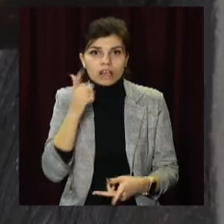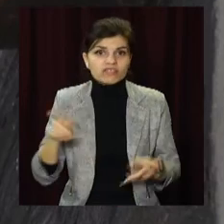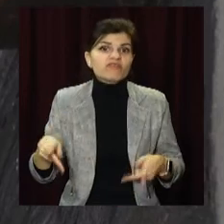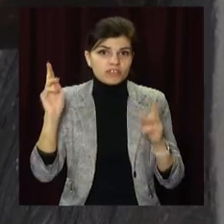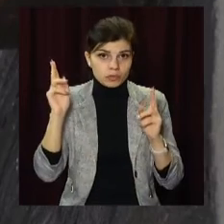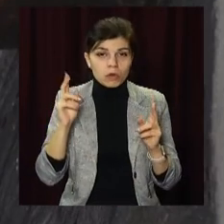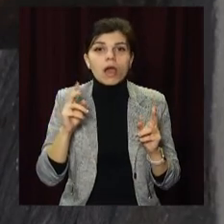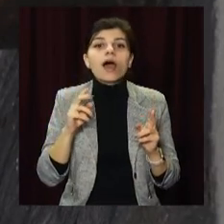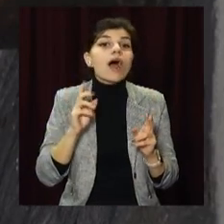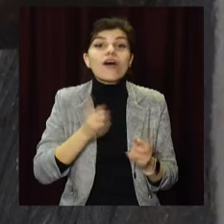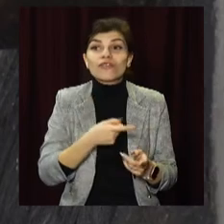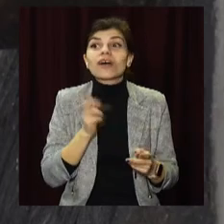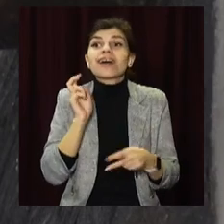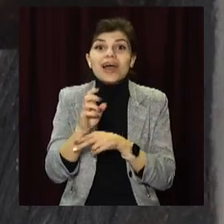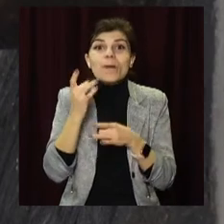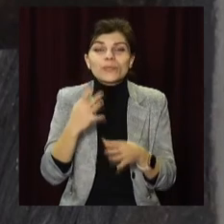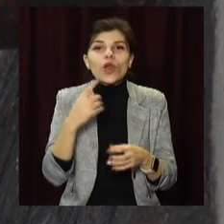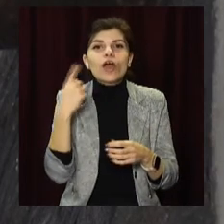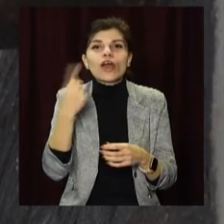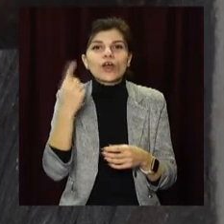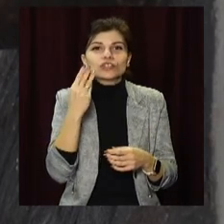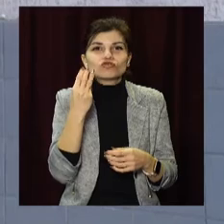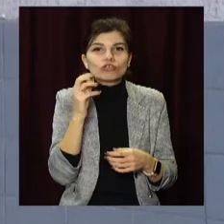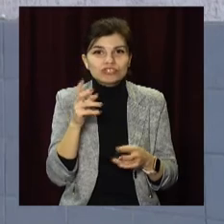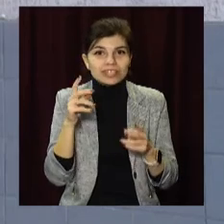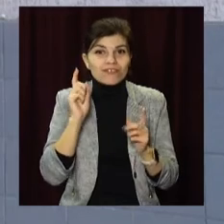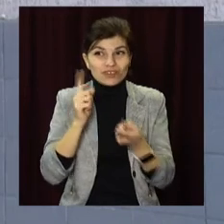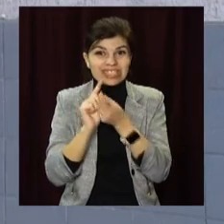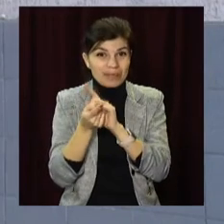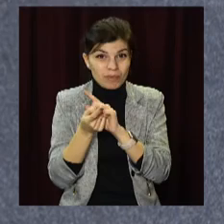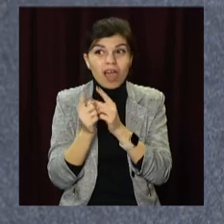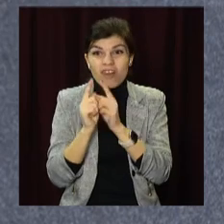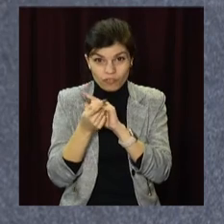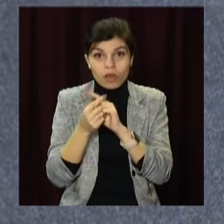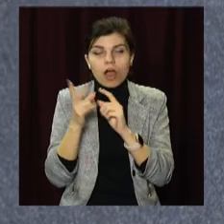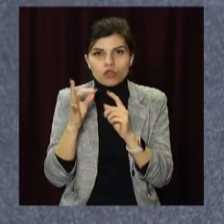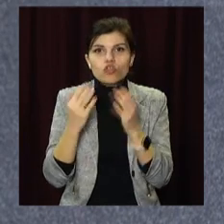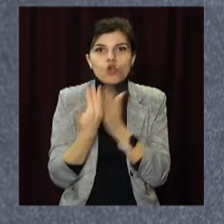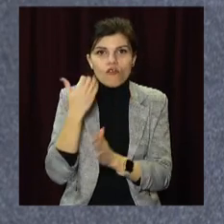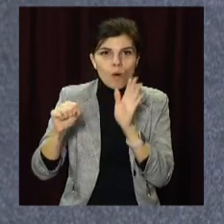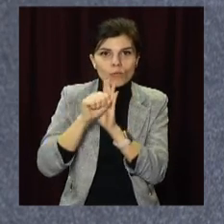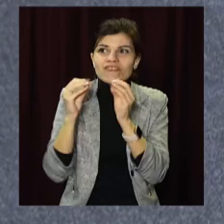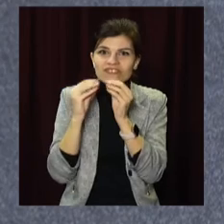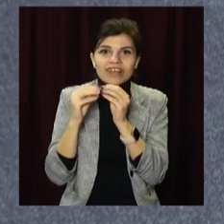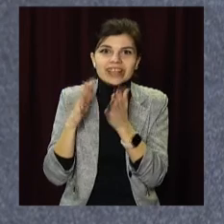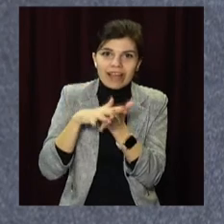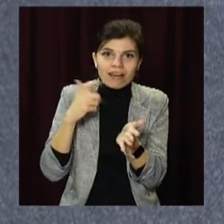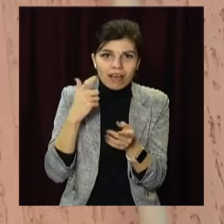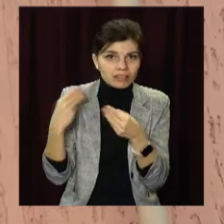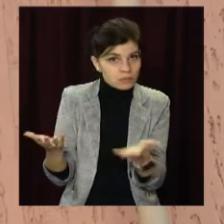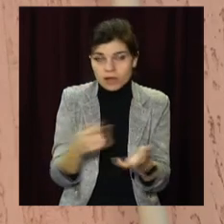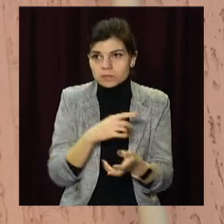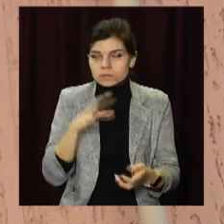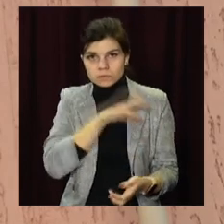його просто замінили, але зняли, але не підключили. До більш поширочного, коли вони почали ховати так званий